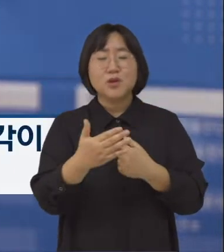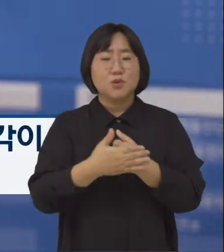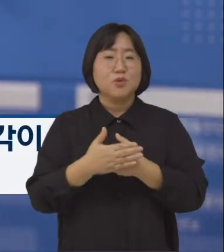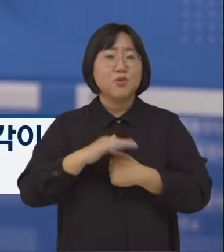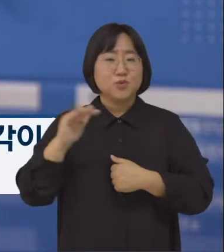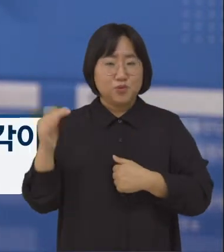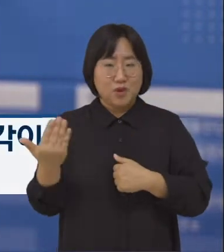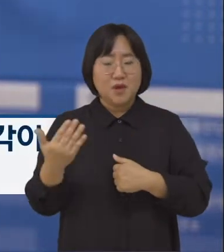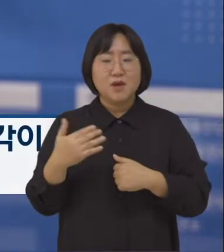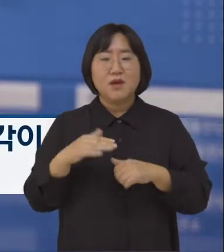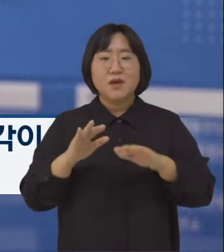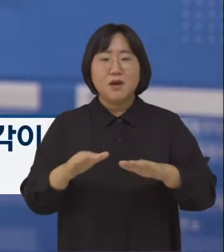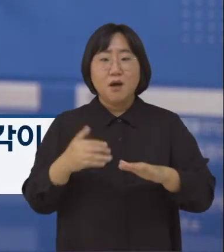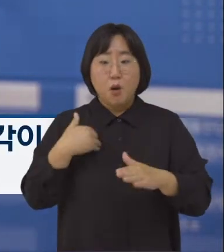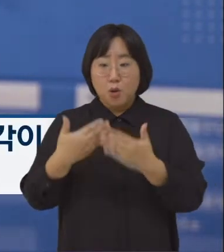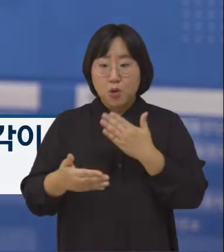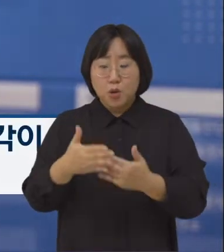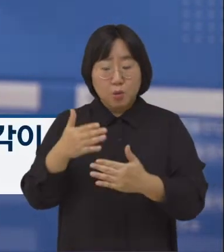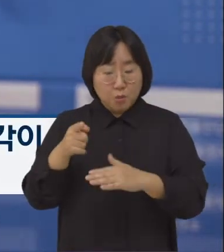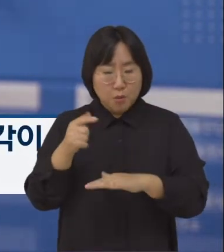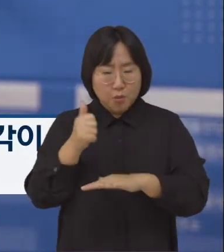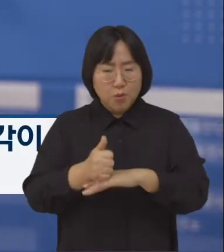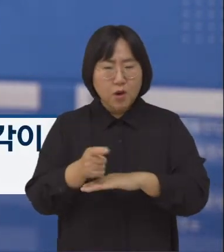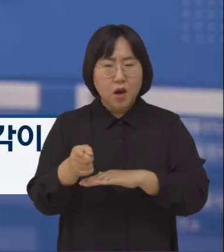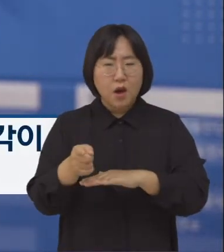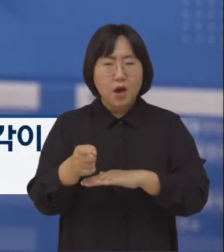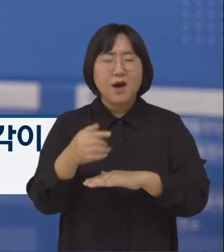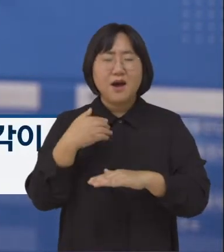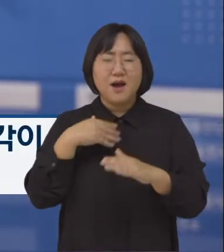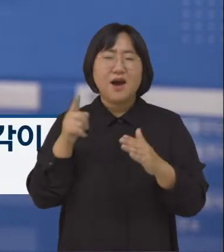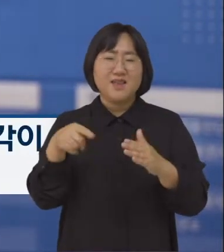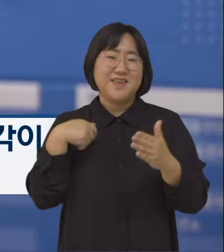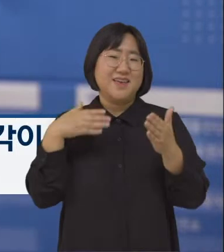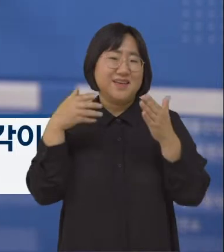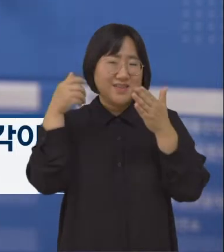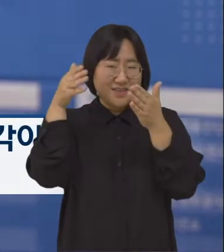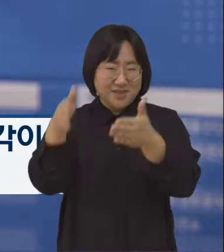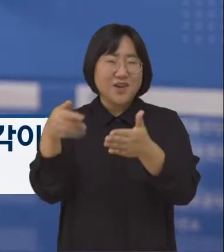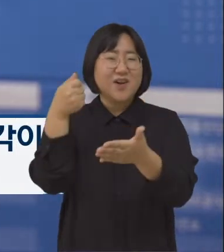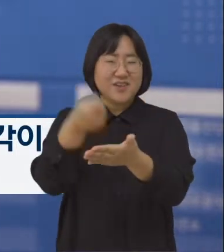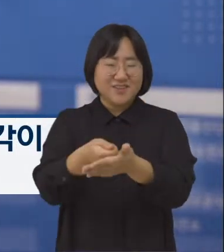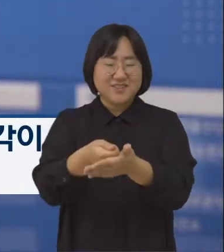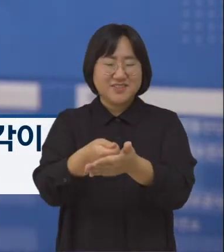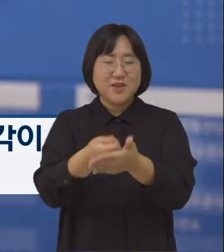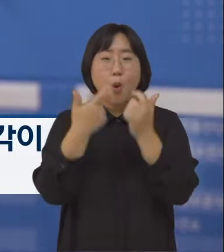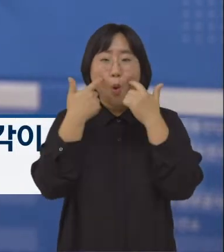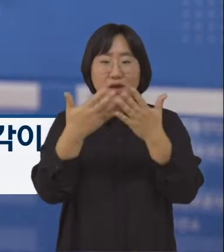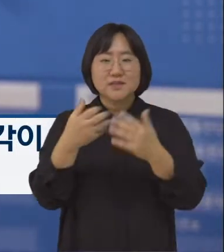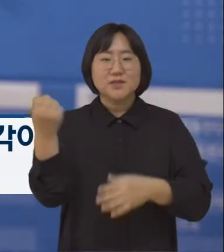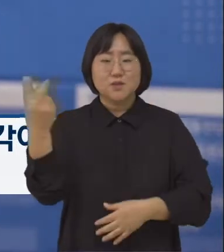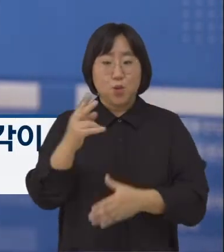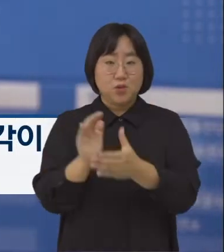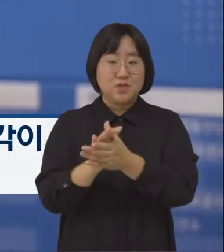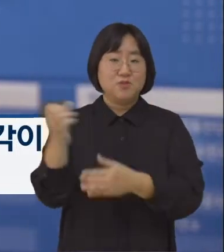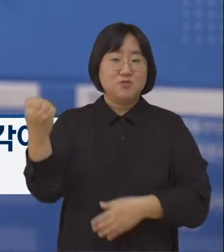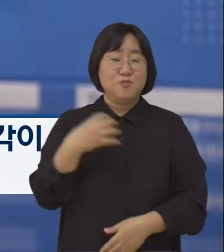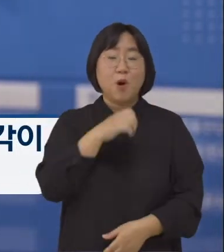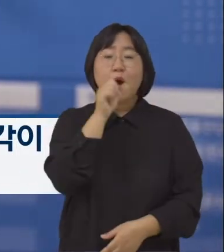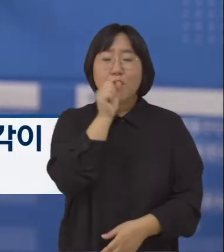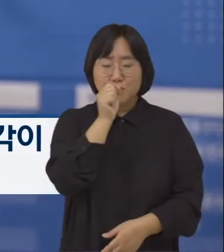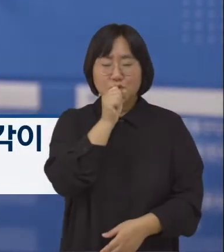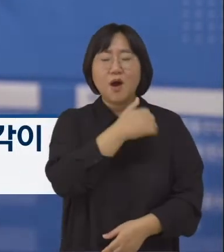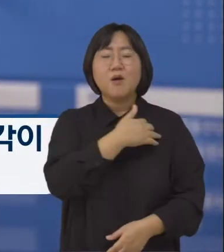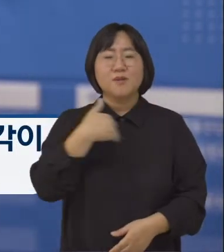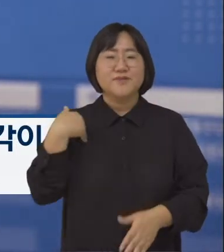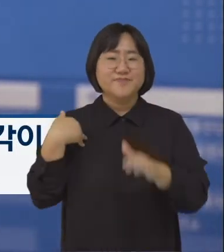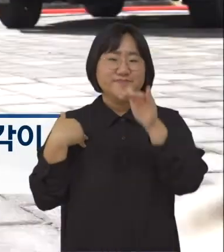실제로도 지금 소프트웨어 체험을 해보면서 그쪽으로 가는 게 되게 확실해진 것 같고요. 그 다음에 친구들도 되게 좋아하는 것 같아서 되게